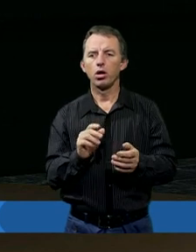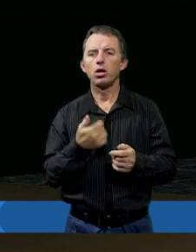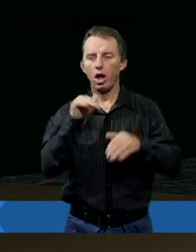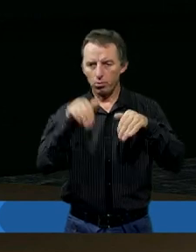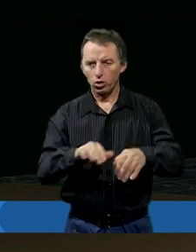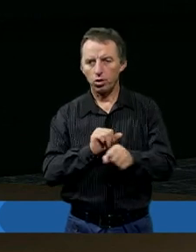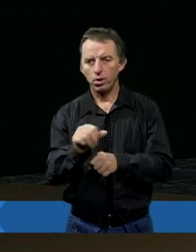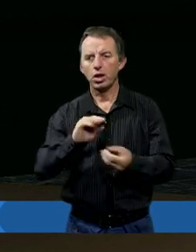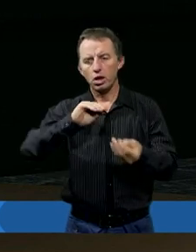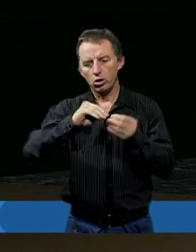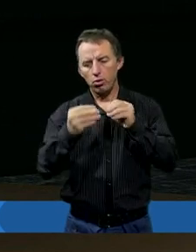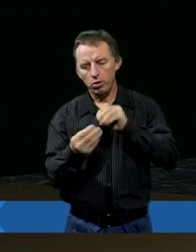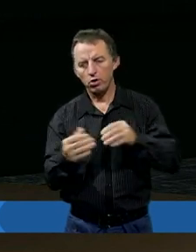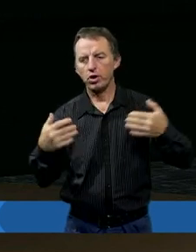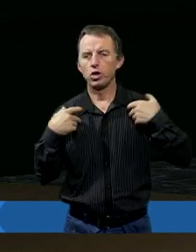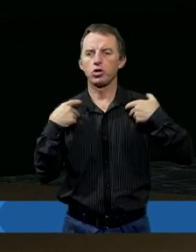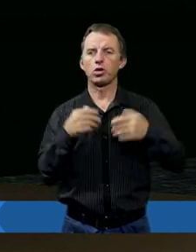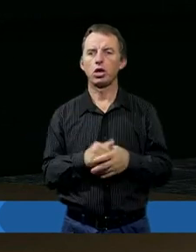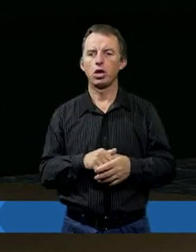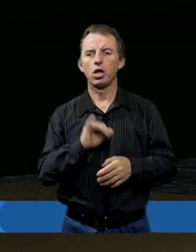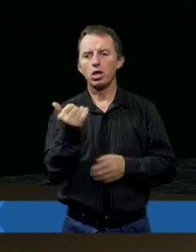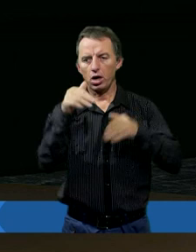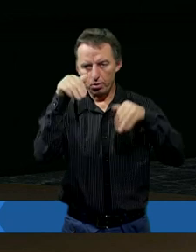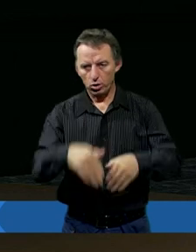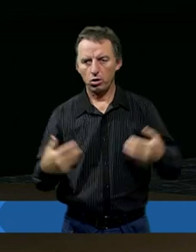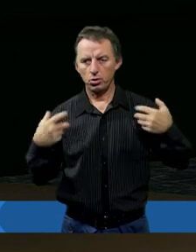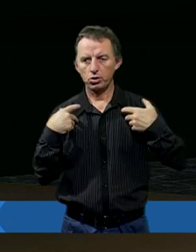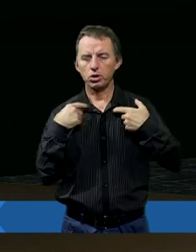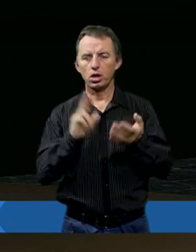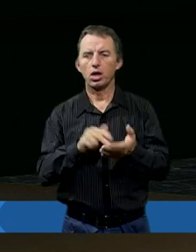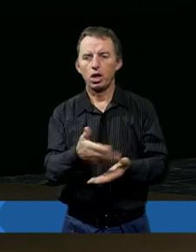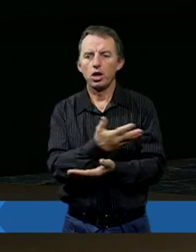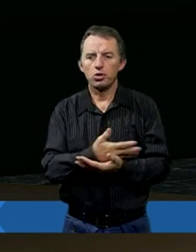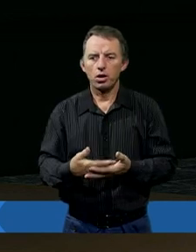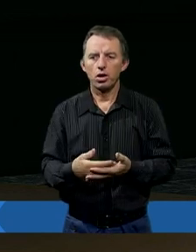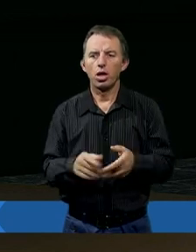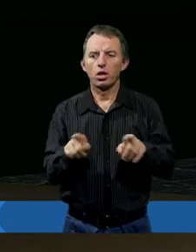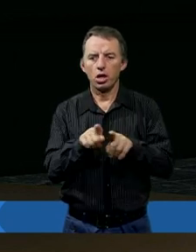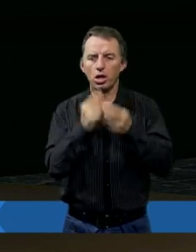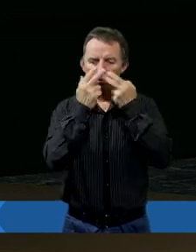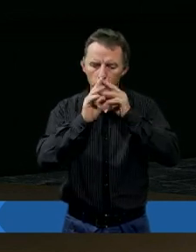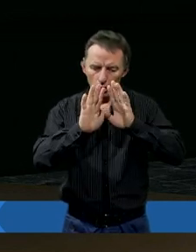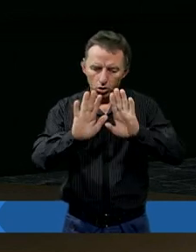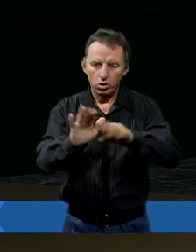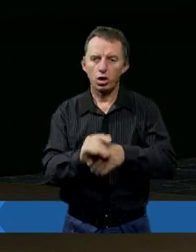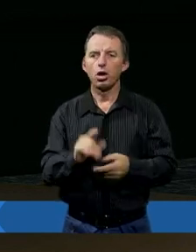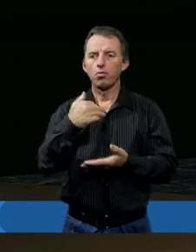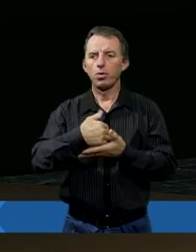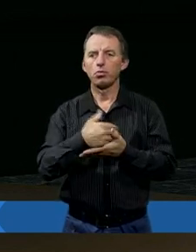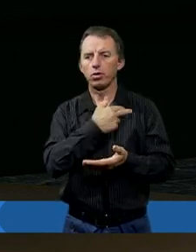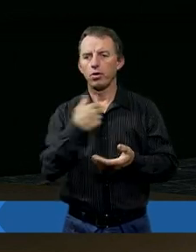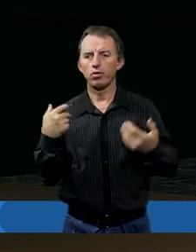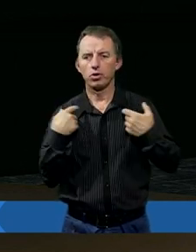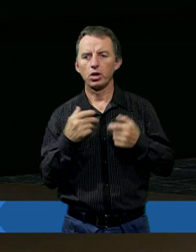jak może być skomplikowane życie, jakie może być życie na tej ziemi, ale też pokazujesz tło tego